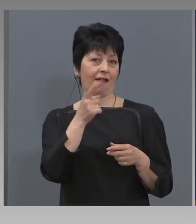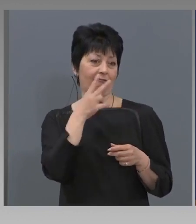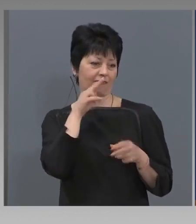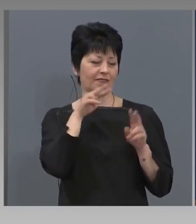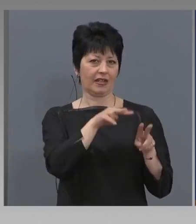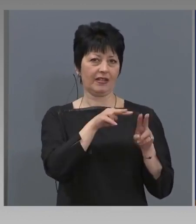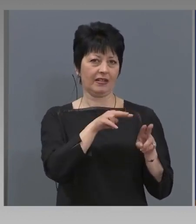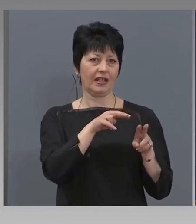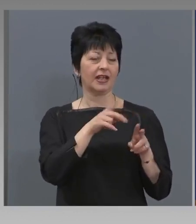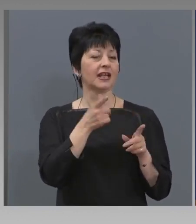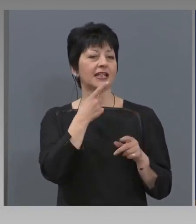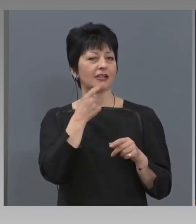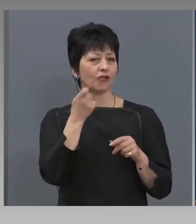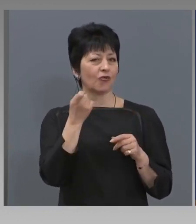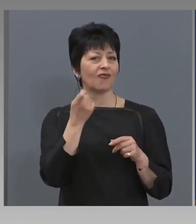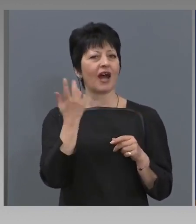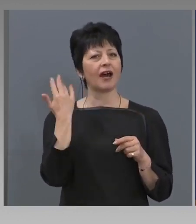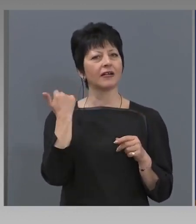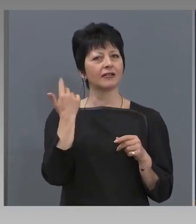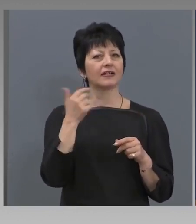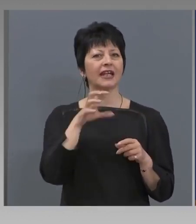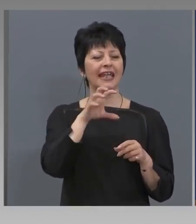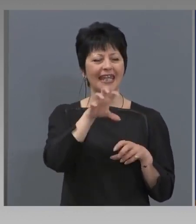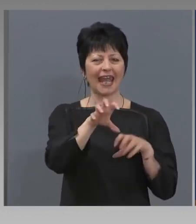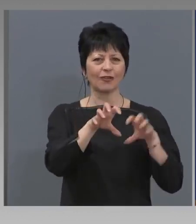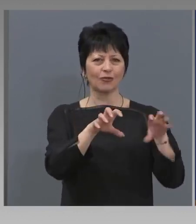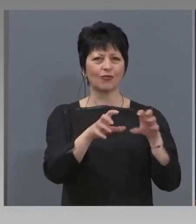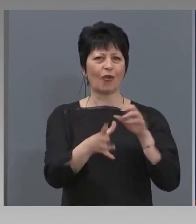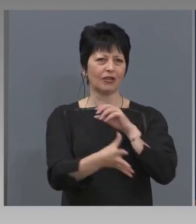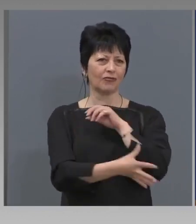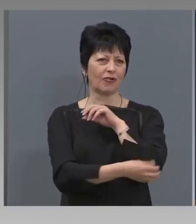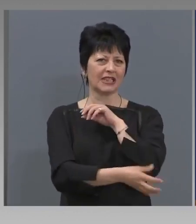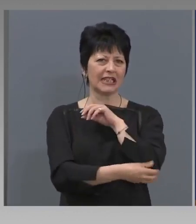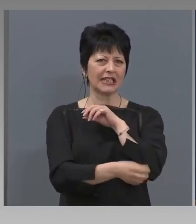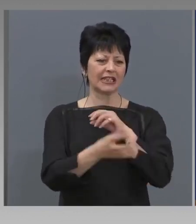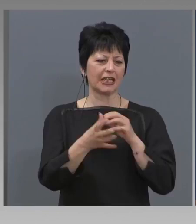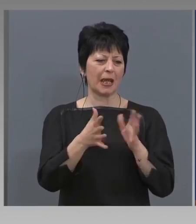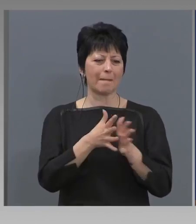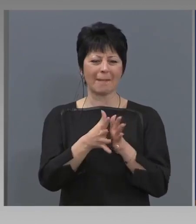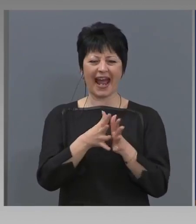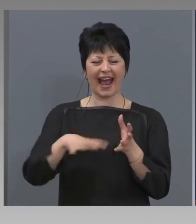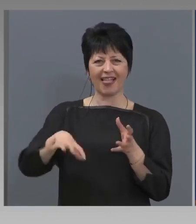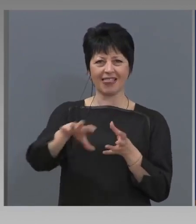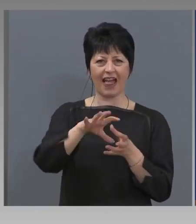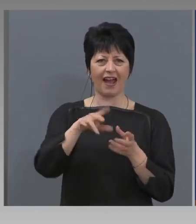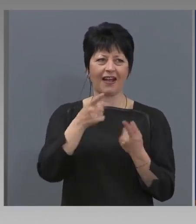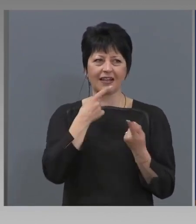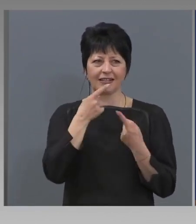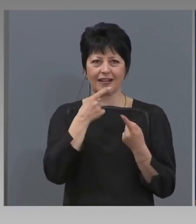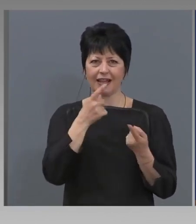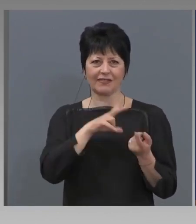ромски махали или ромски какви, както не знам как се казва на социален език.